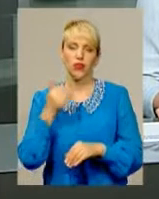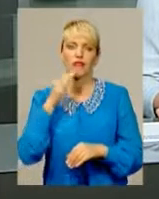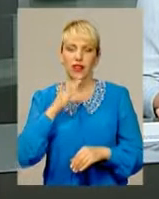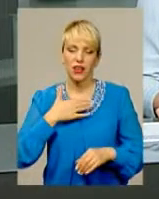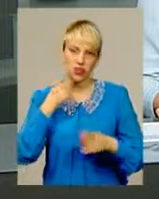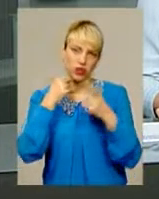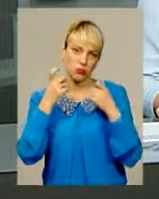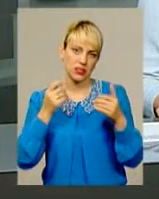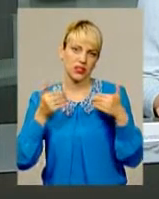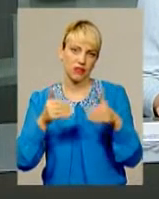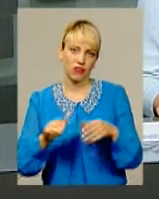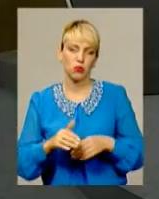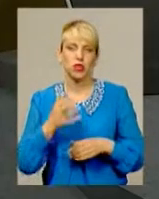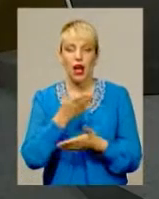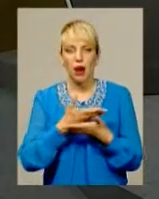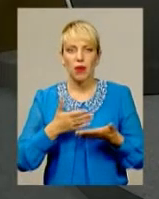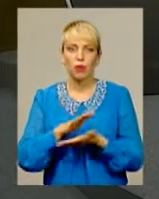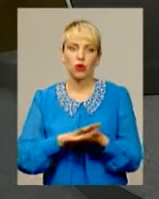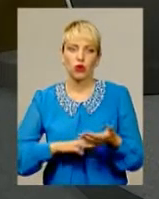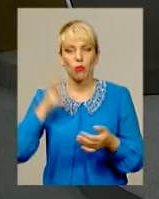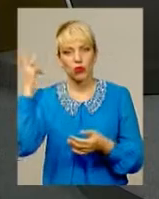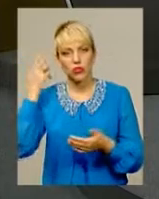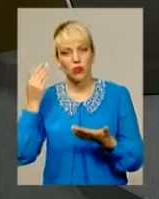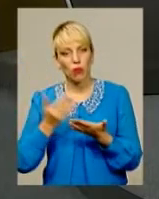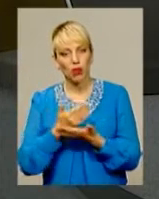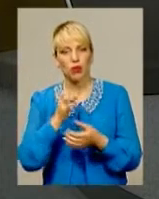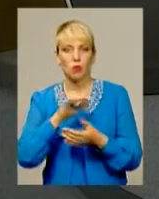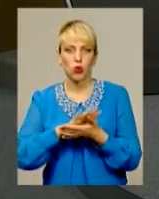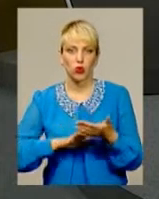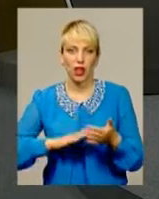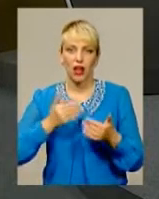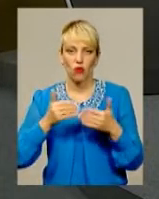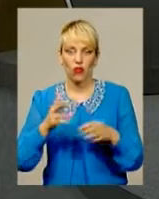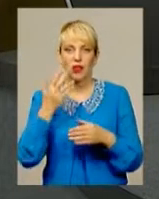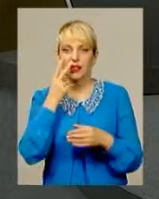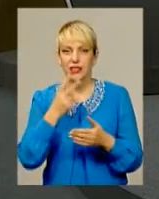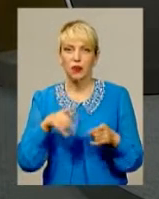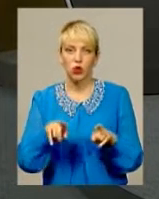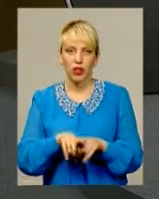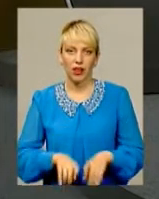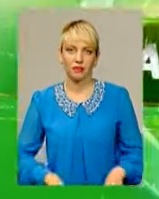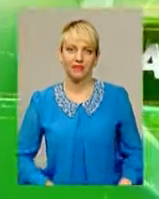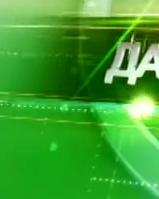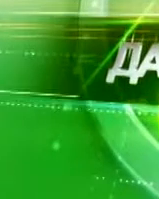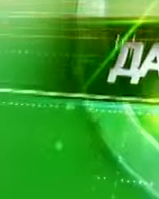інформаційних випусках. А ми продовжимо Подільську панораму і далі у випуску «Дивіться про таке».